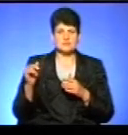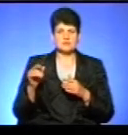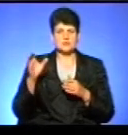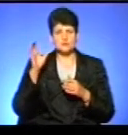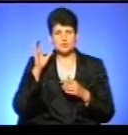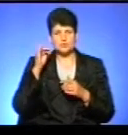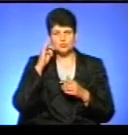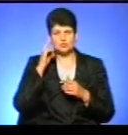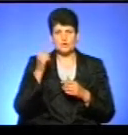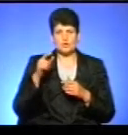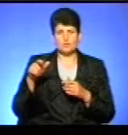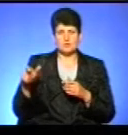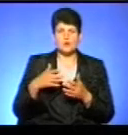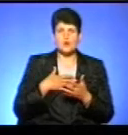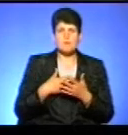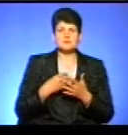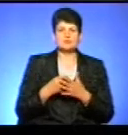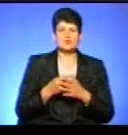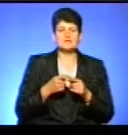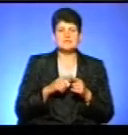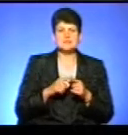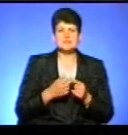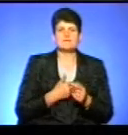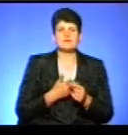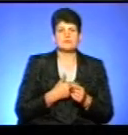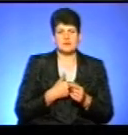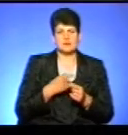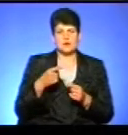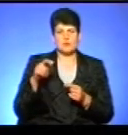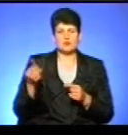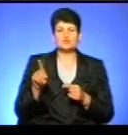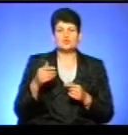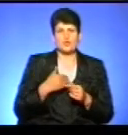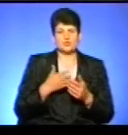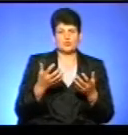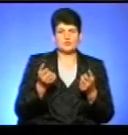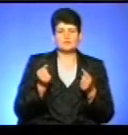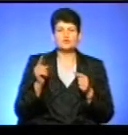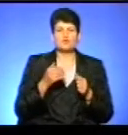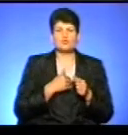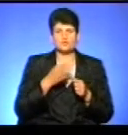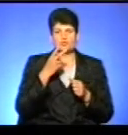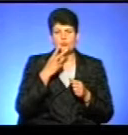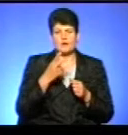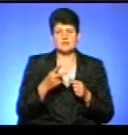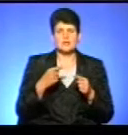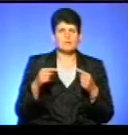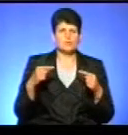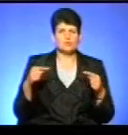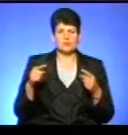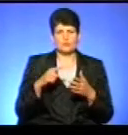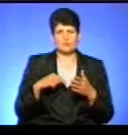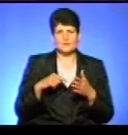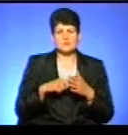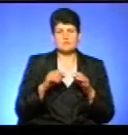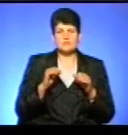думки самих Теренополян. Громадський бюджет – це є один з волевиявлення самих Теренополян, що вони хочуть отримати, що вони хочуть побачити на будь-якому місці.